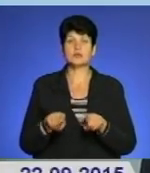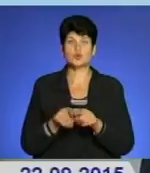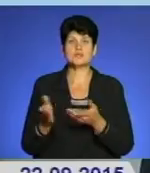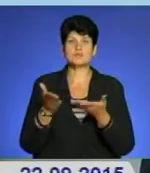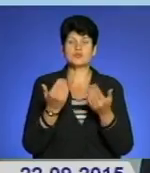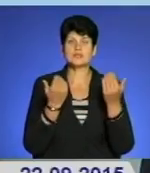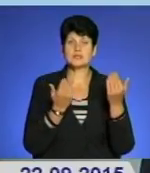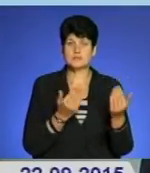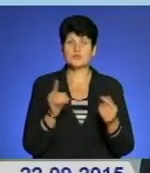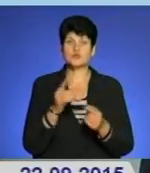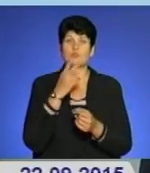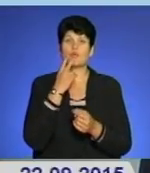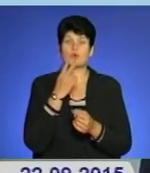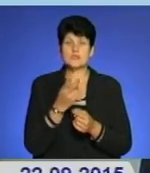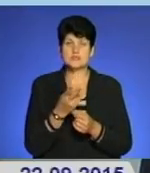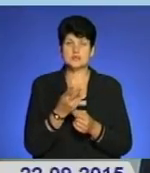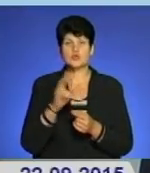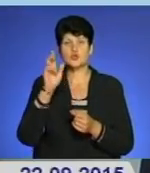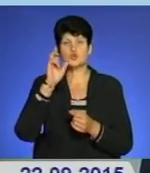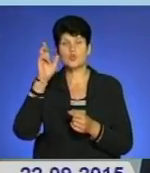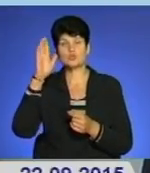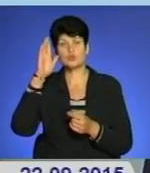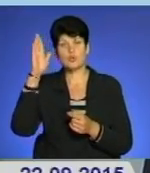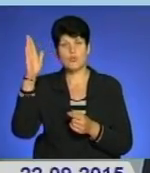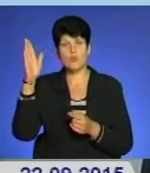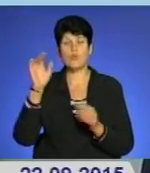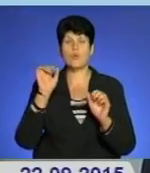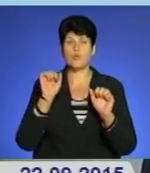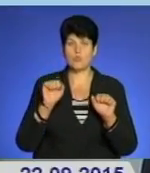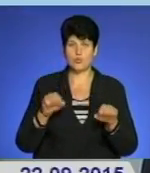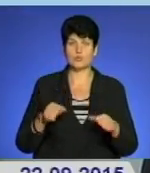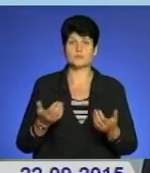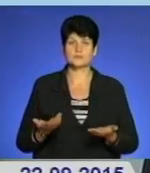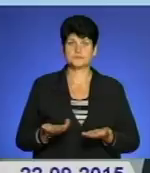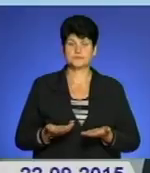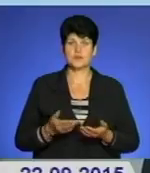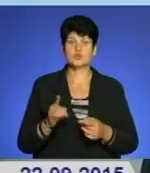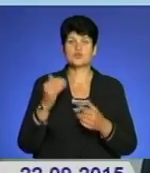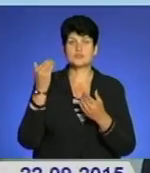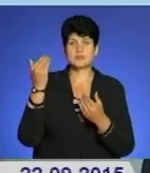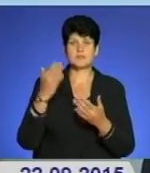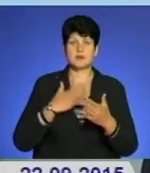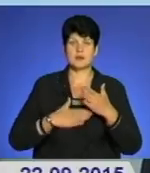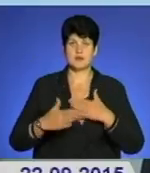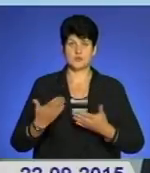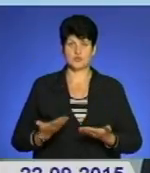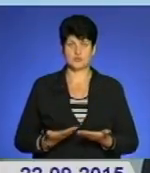щоб показати, що з Господом Богом можливо жити, що з Ним радісно жити.